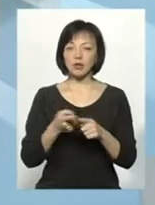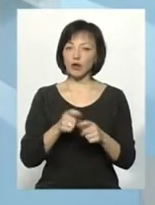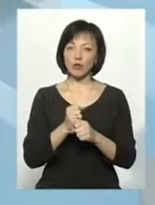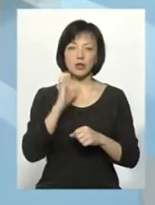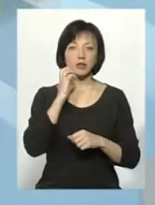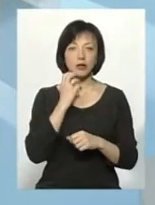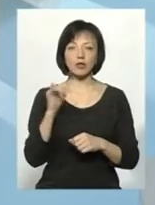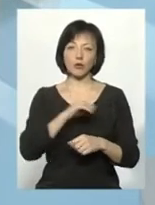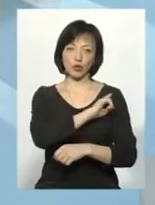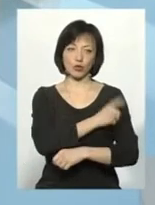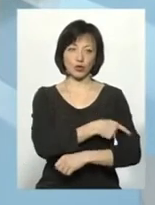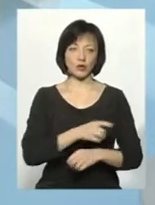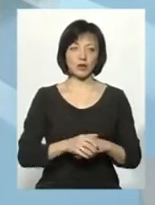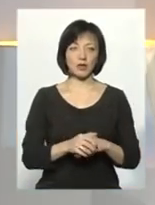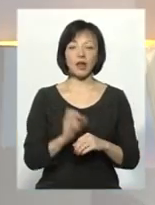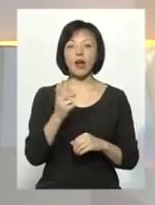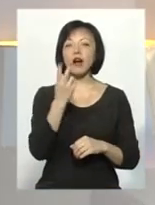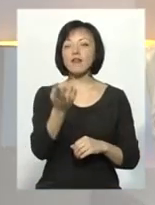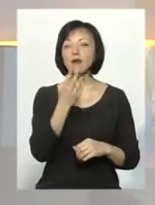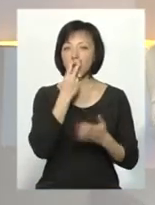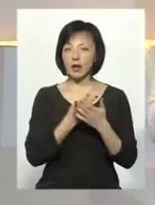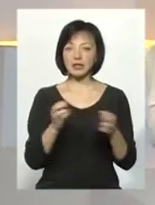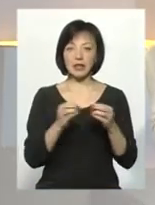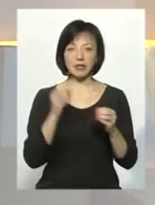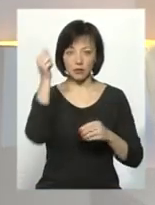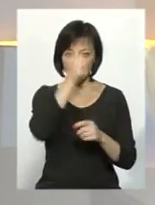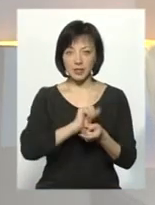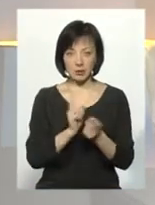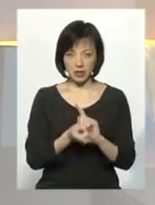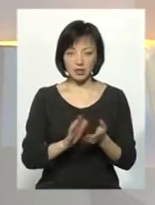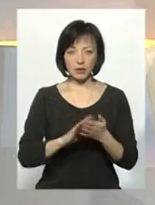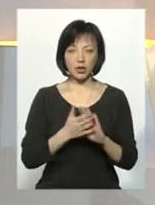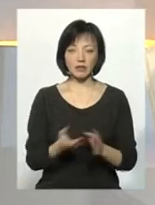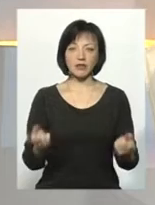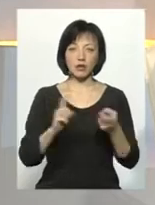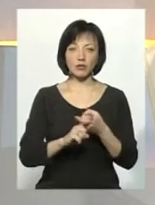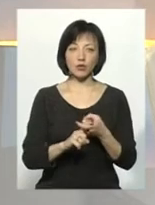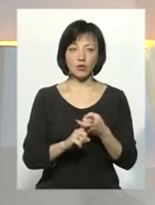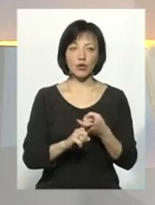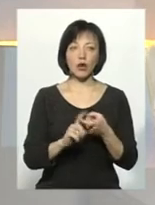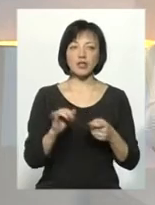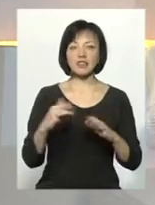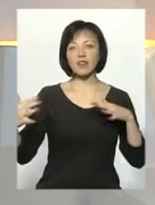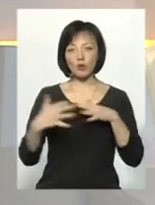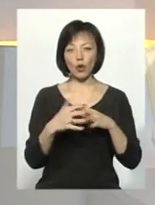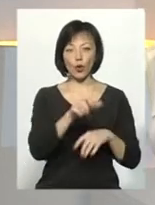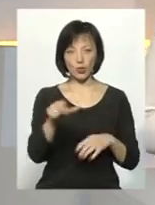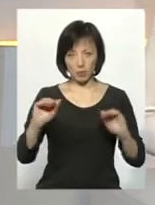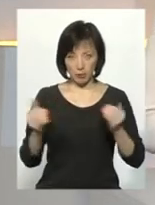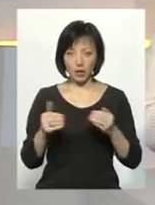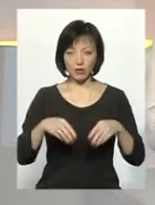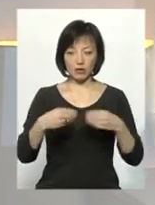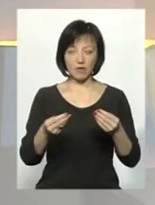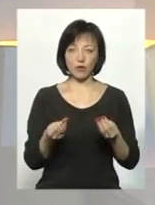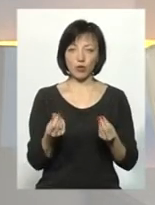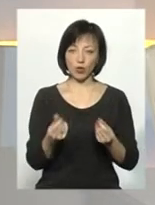дуже серйозна і потужна. Як ви бачите, от за 10 років, чи змінилася ситуація у зв'язку із війною? Менше люди все-таки почали давати